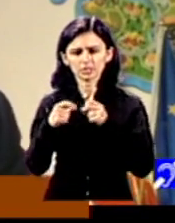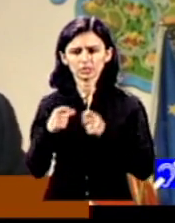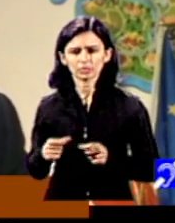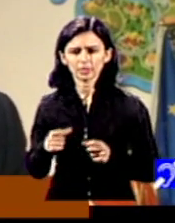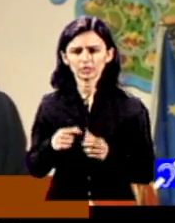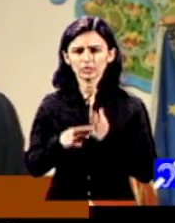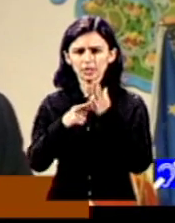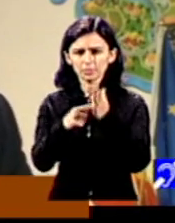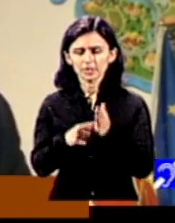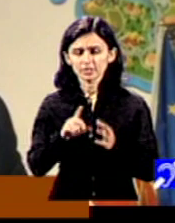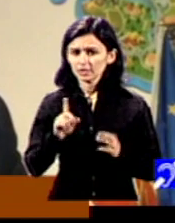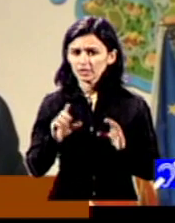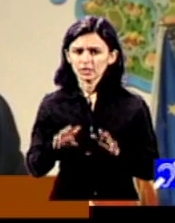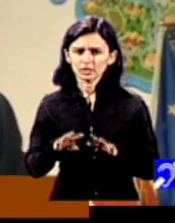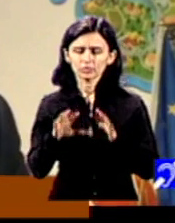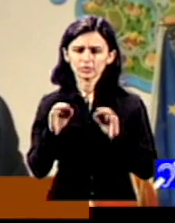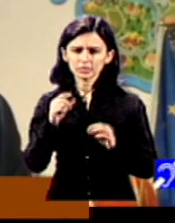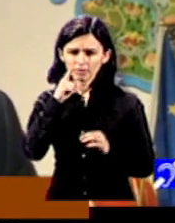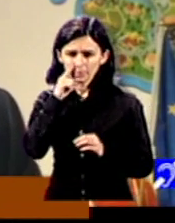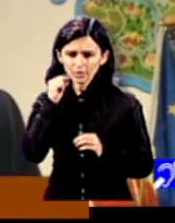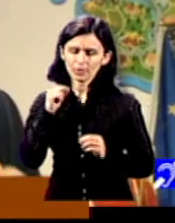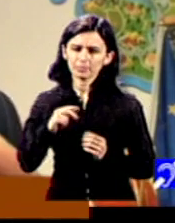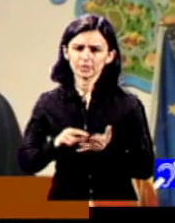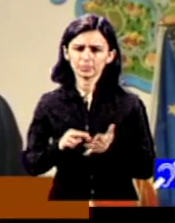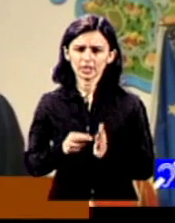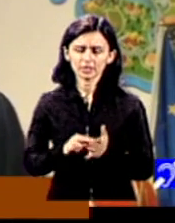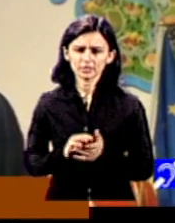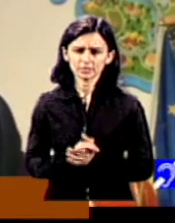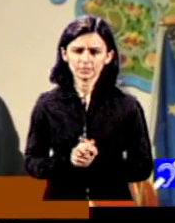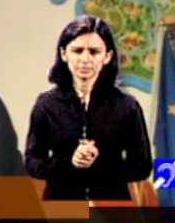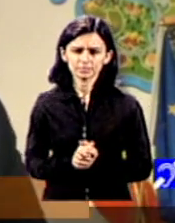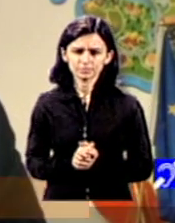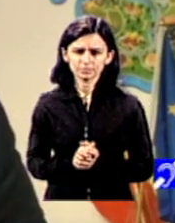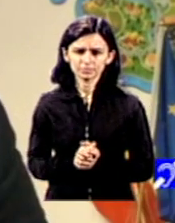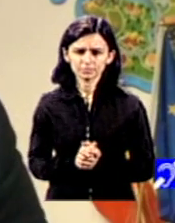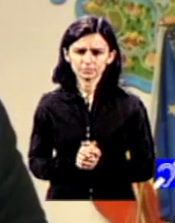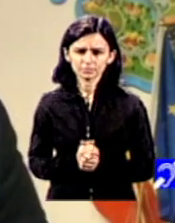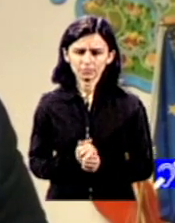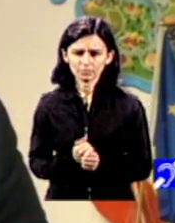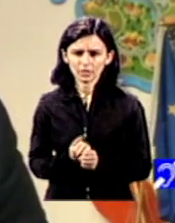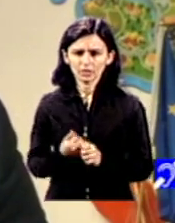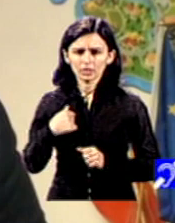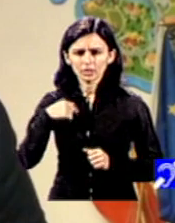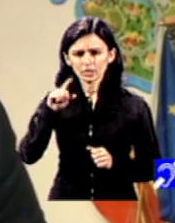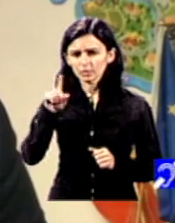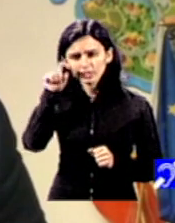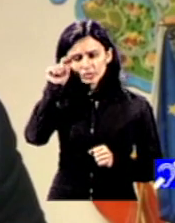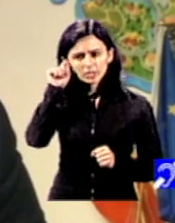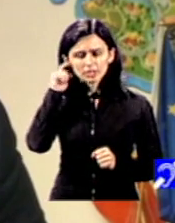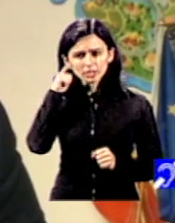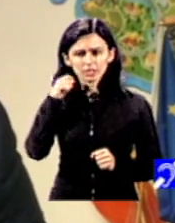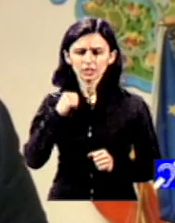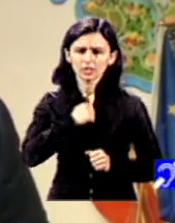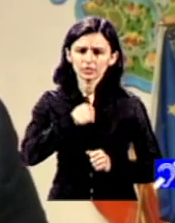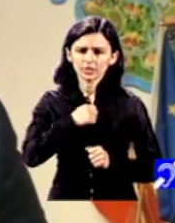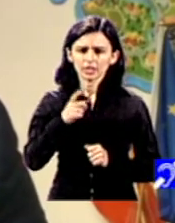că nu găsim oamenii aceia pregătiți. Deci eu nu cred că problemele sau temenei ar trebui să fie în acest sens. Eu cred